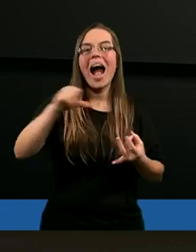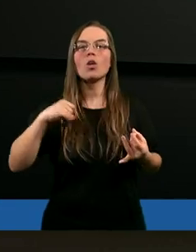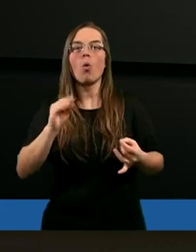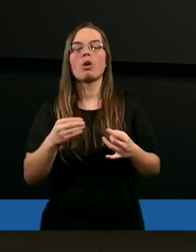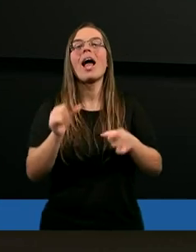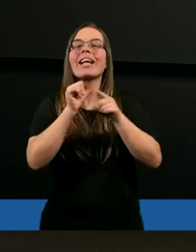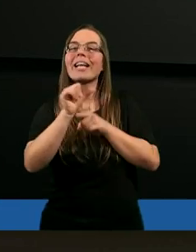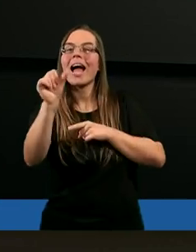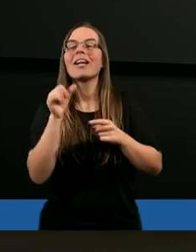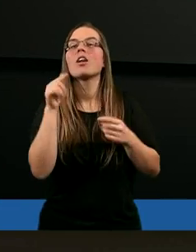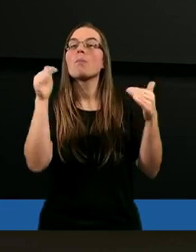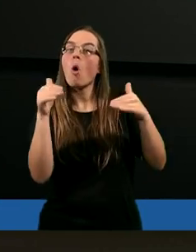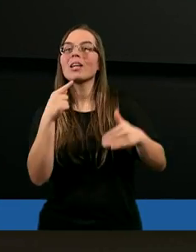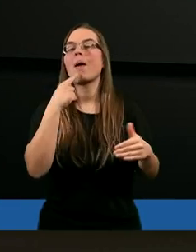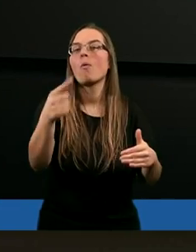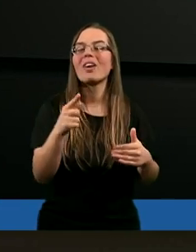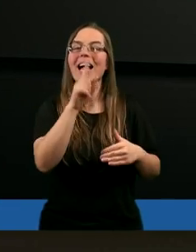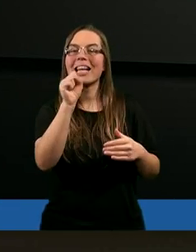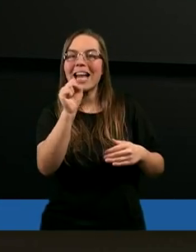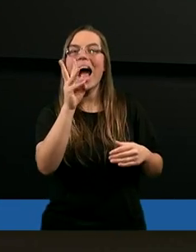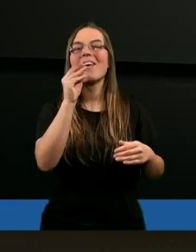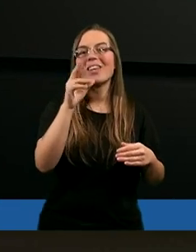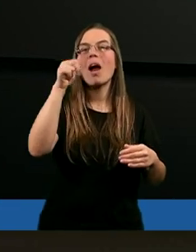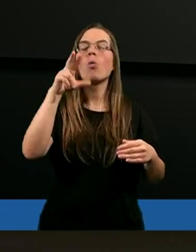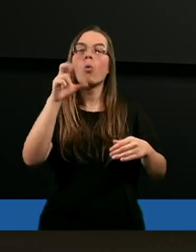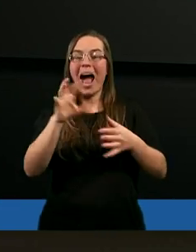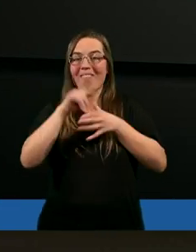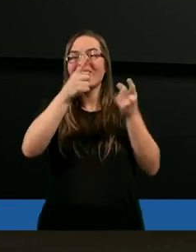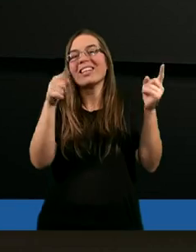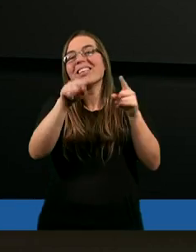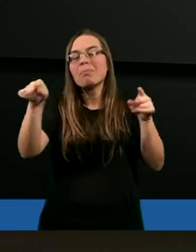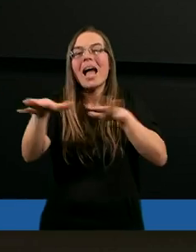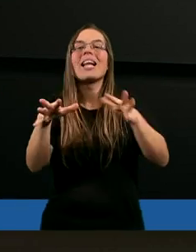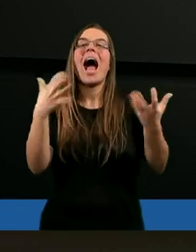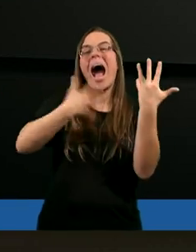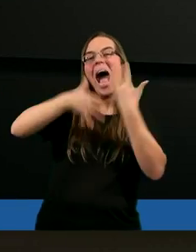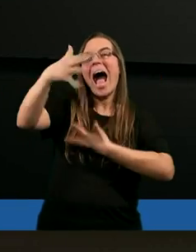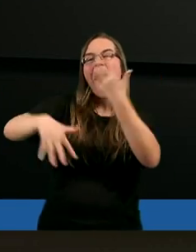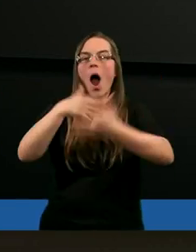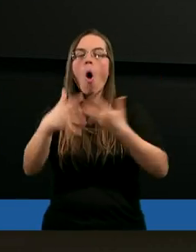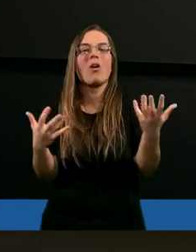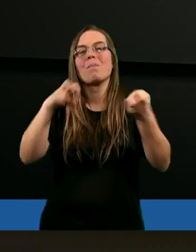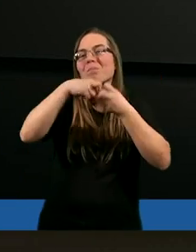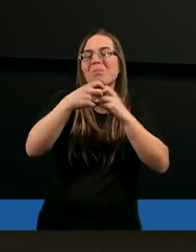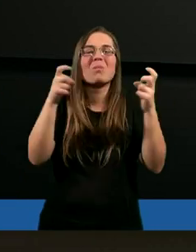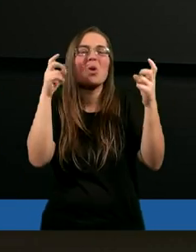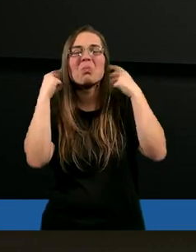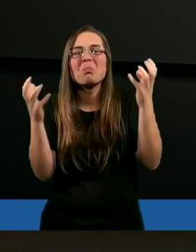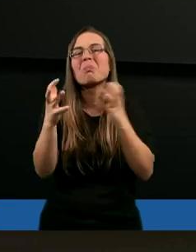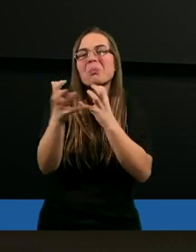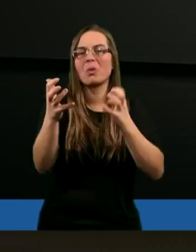Jest, można powiedzieć, zawierucha, chaos. I w pewnym momencie